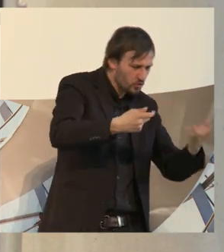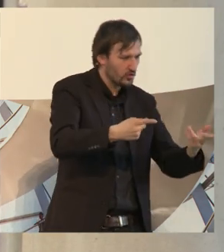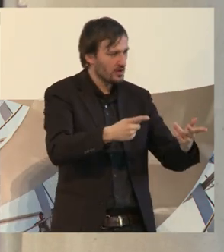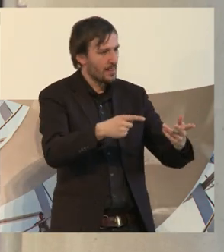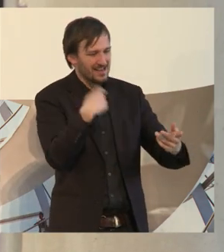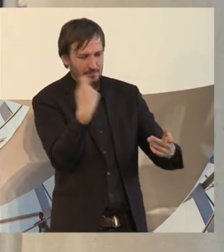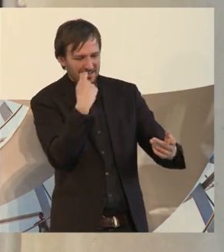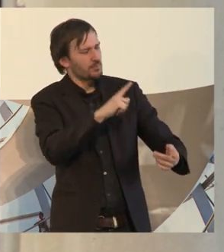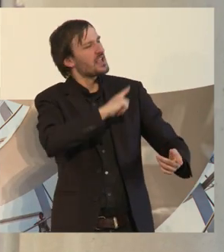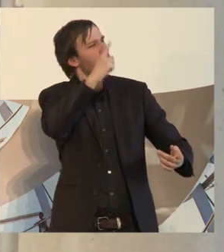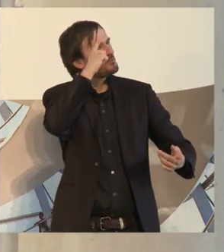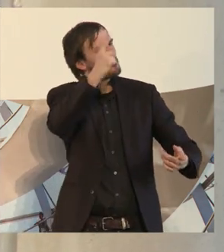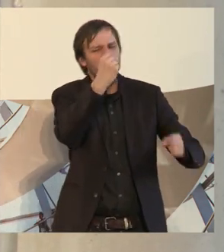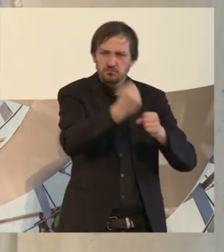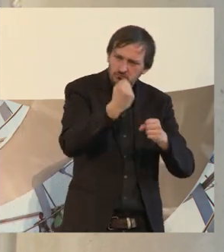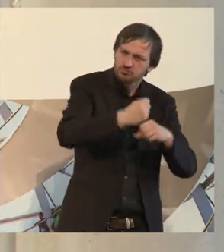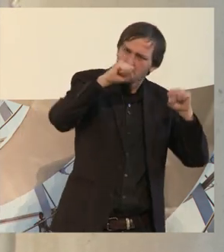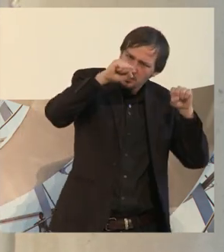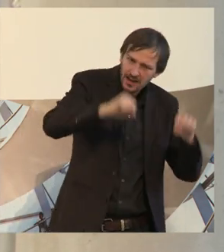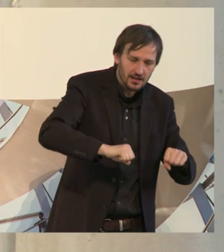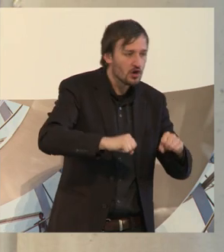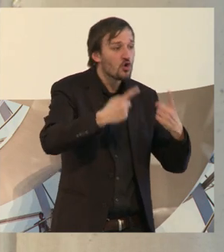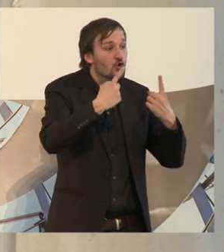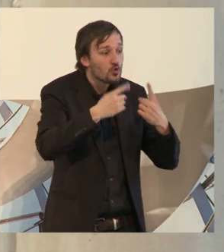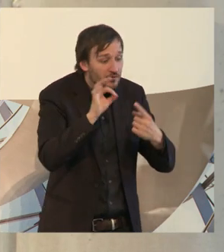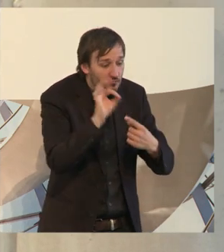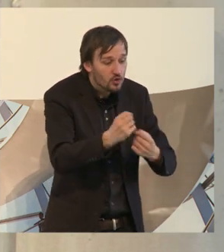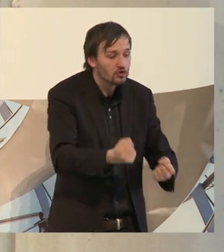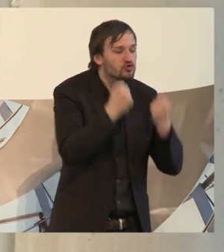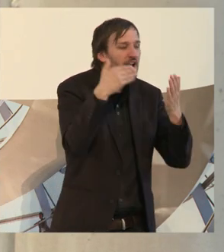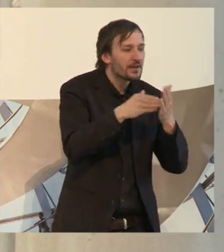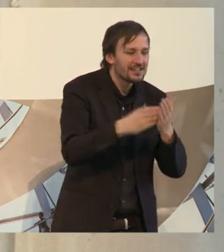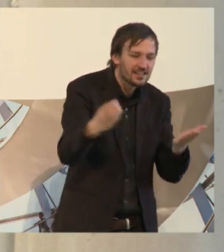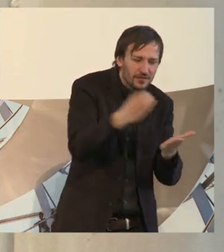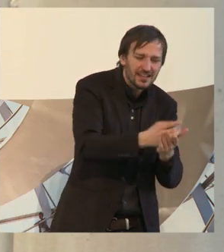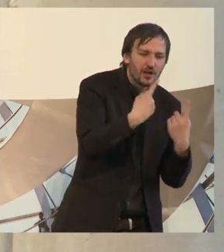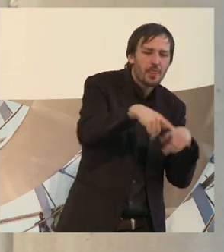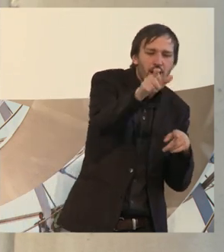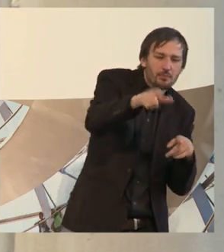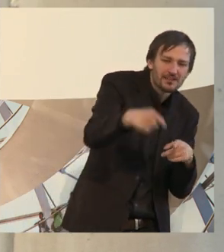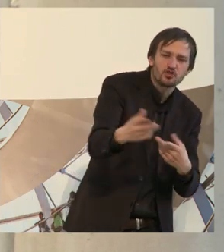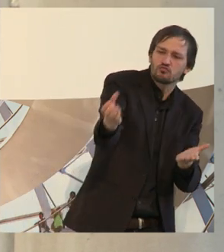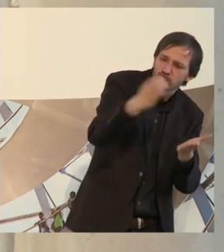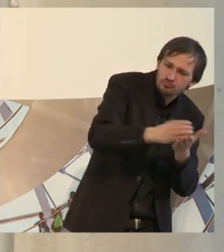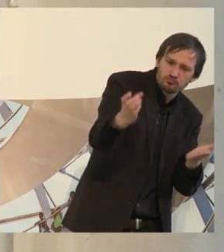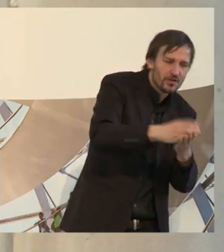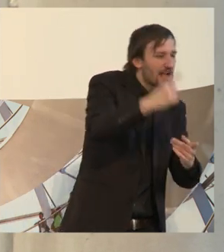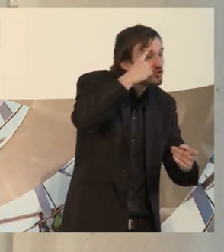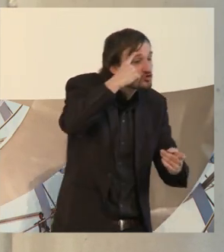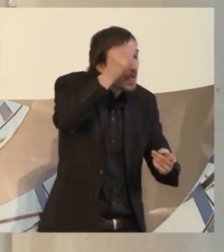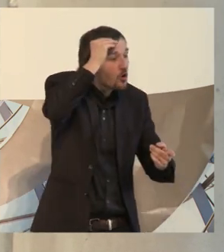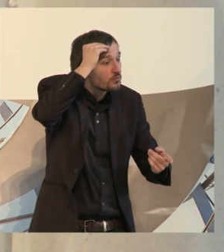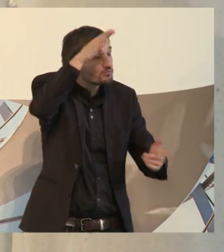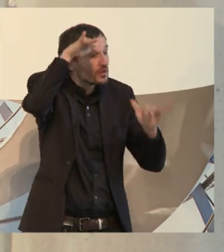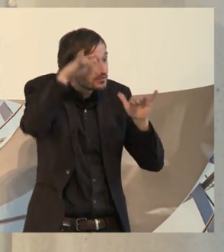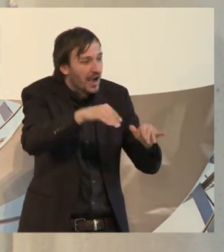Betrieb zu diesen Themen tätig werden können und dass wir Menschen für die Schwerbehördenvertretung gewinnen können, die auch klug sind und die dieses Thema